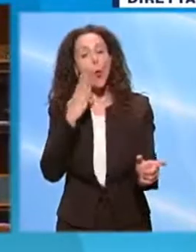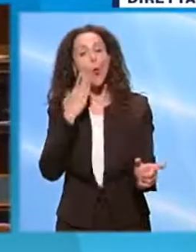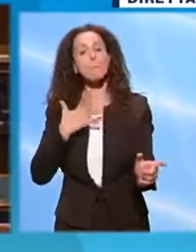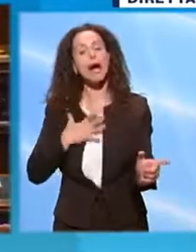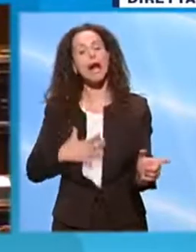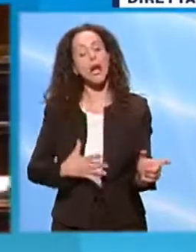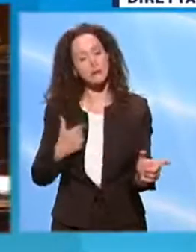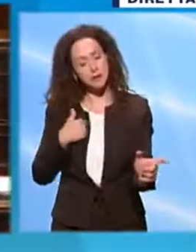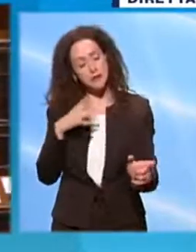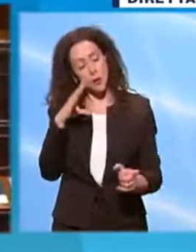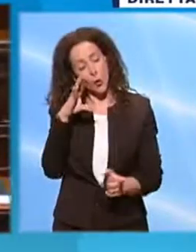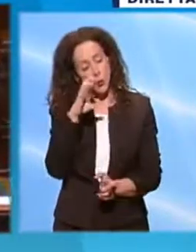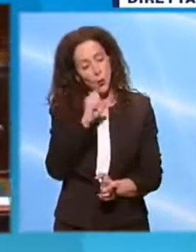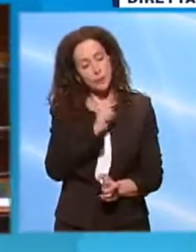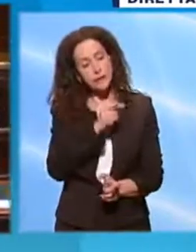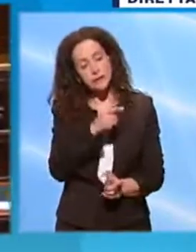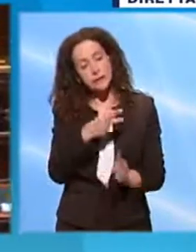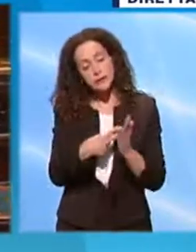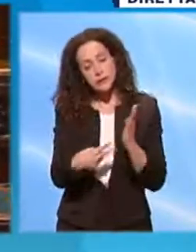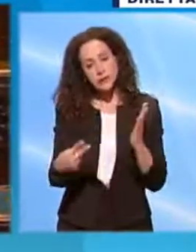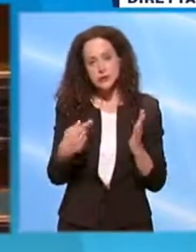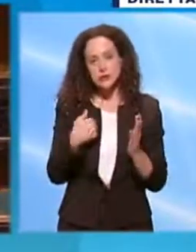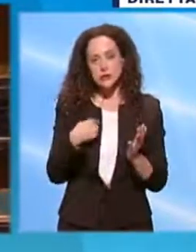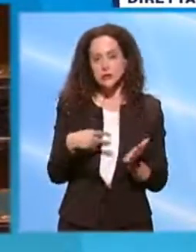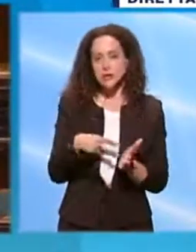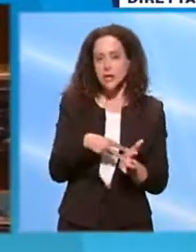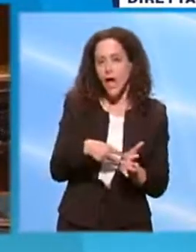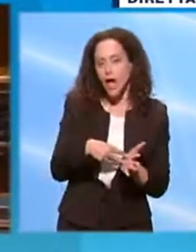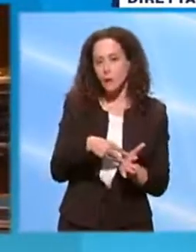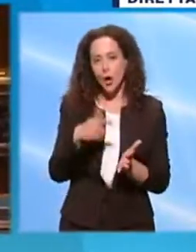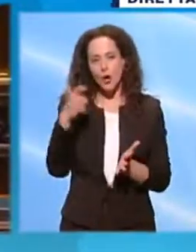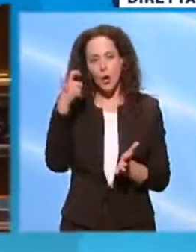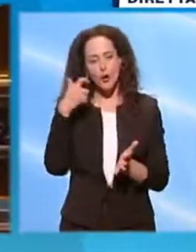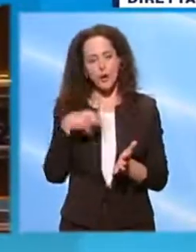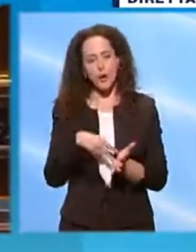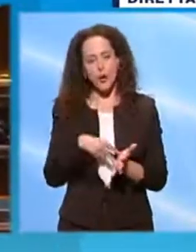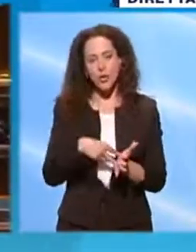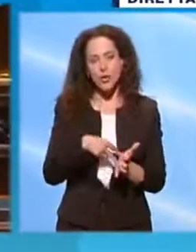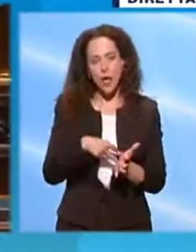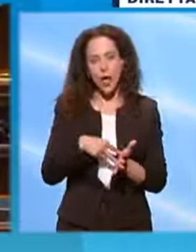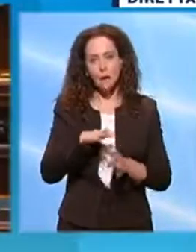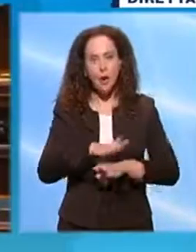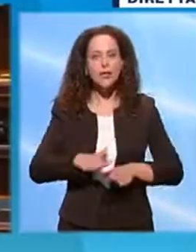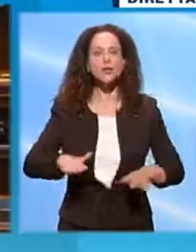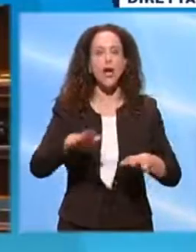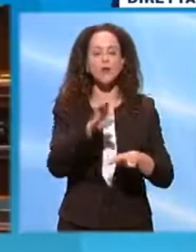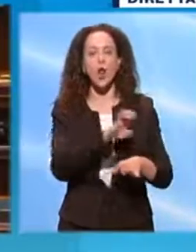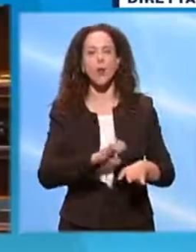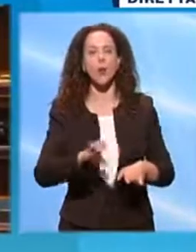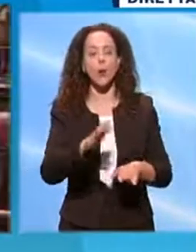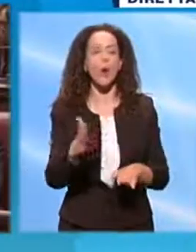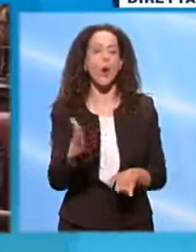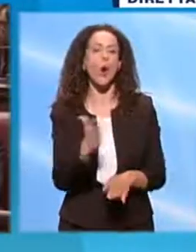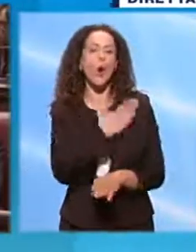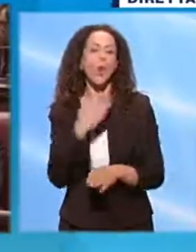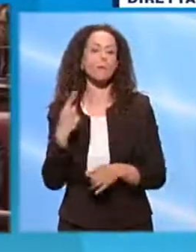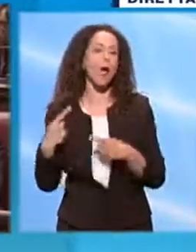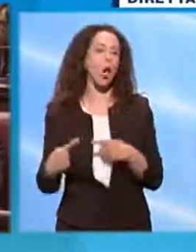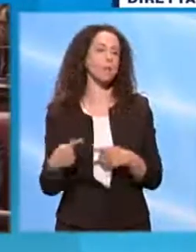tentativo di dire che siamo deboli, che il Governo è debole sul tavolo europeo per colpa dell'opposizione.